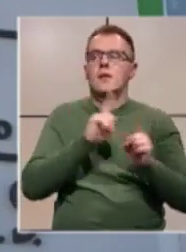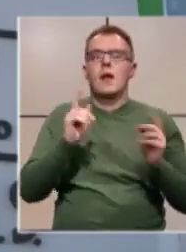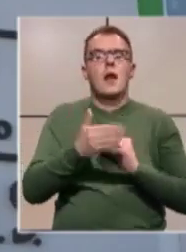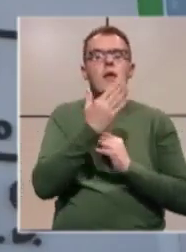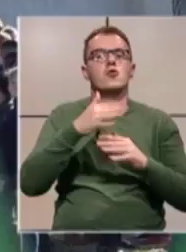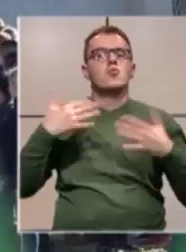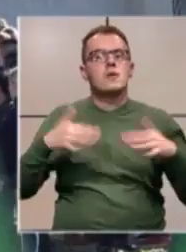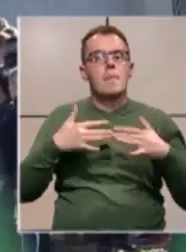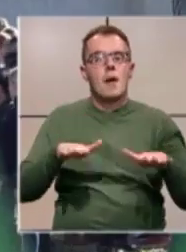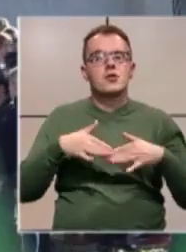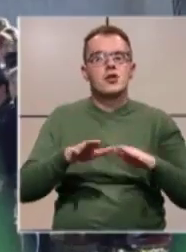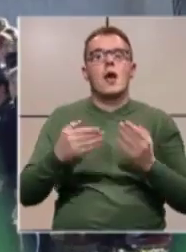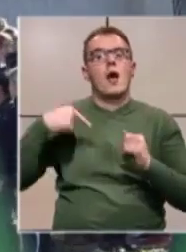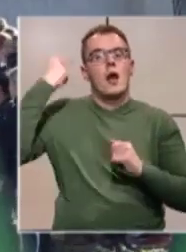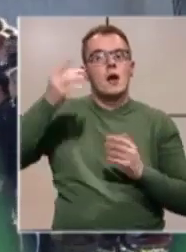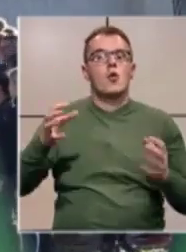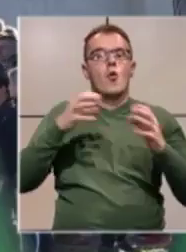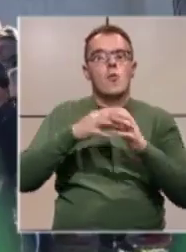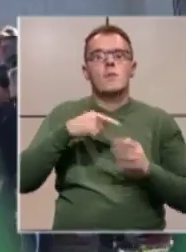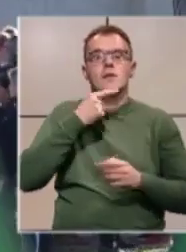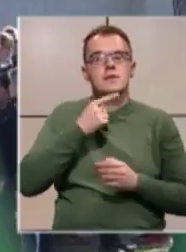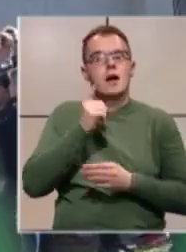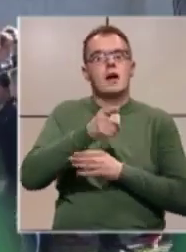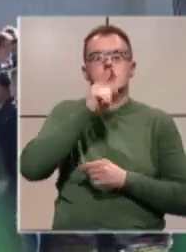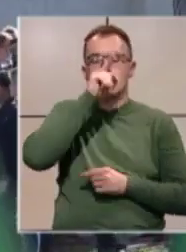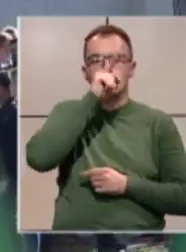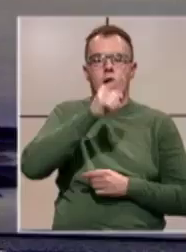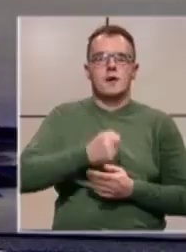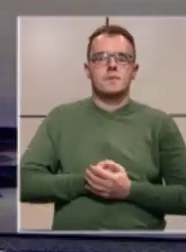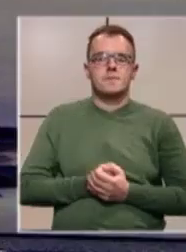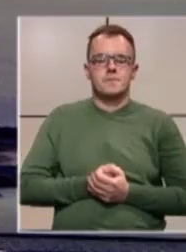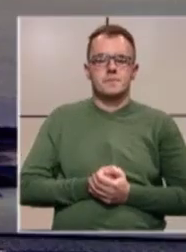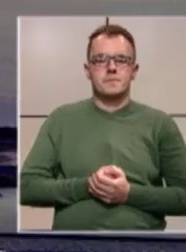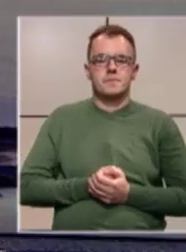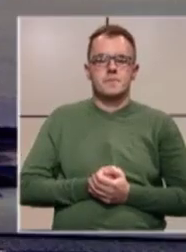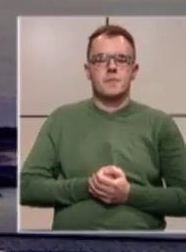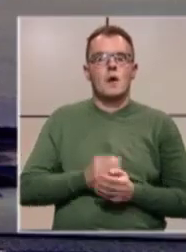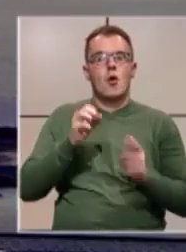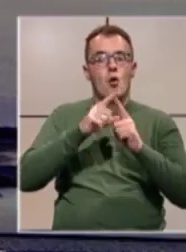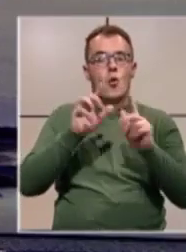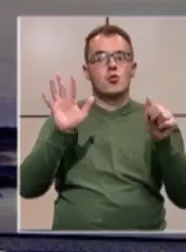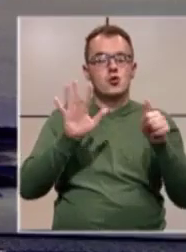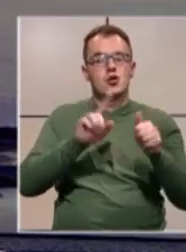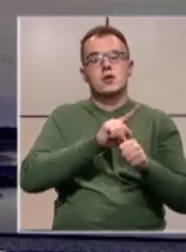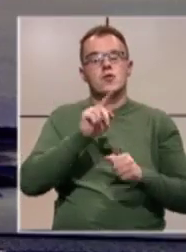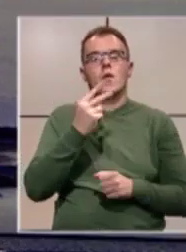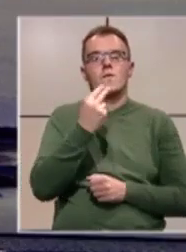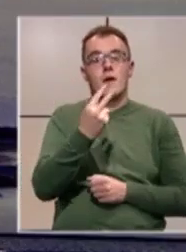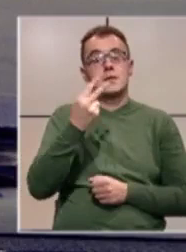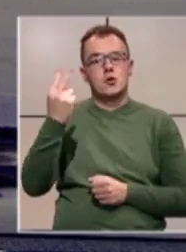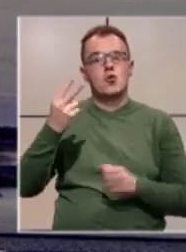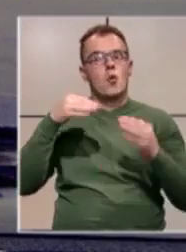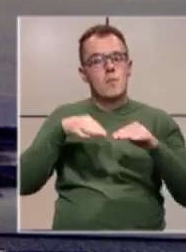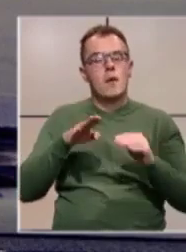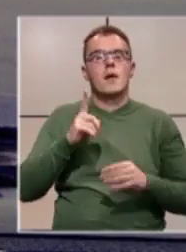mašine, a naredno protestno okupljanje zakazali su za utorak. Od 18. do 22. svibnja